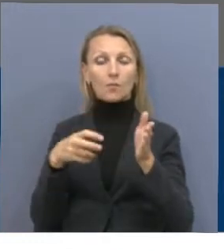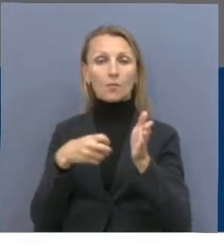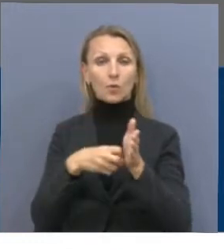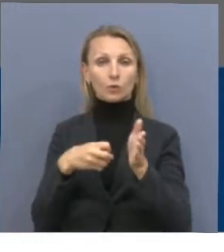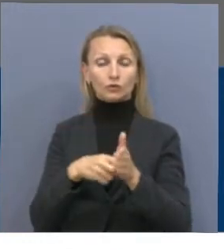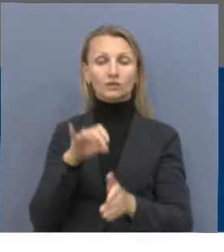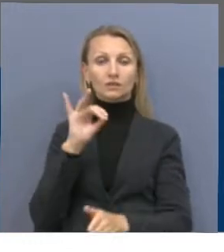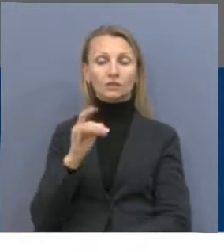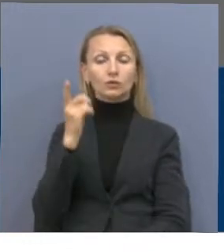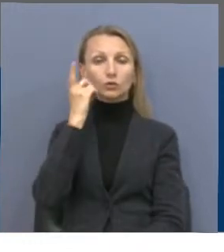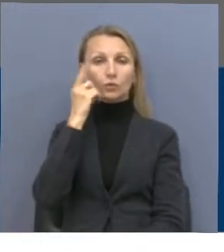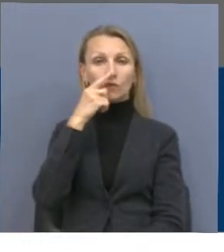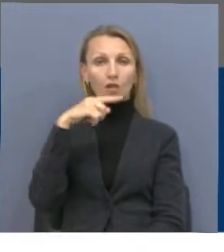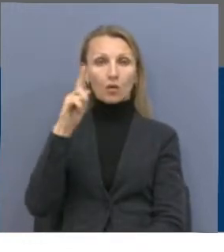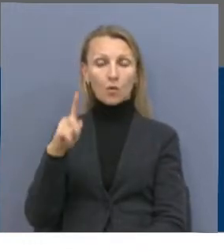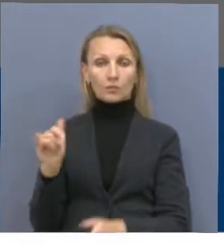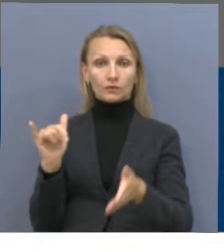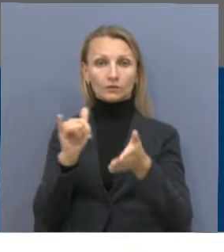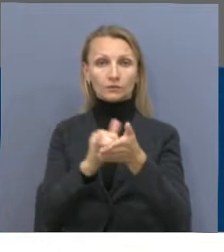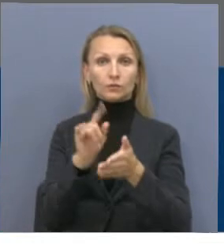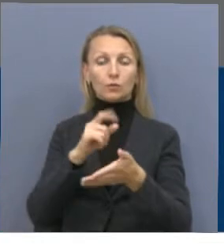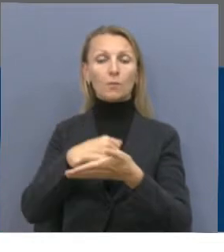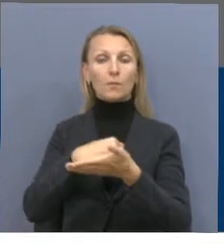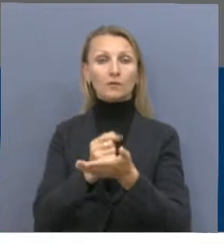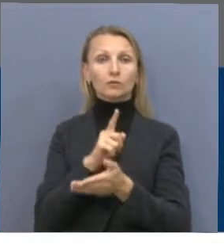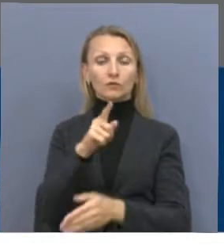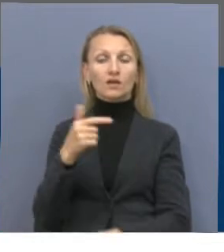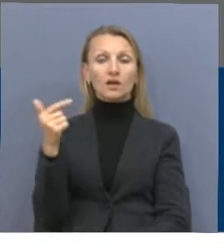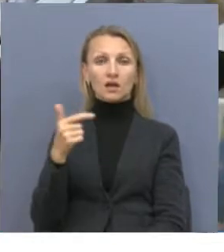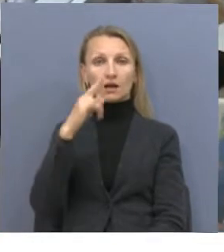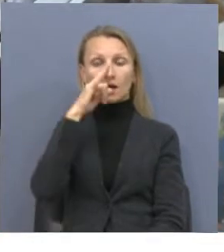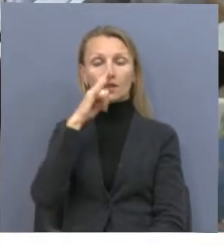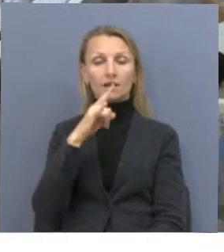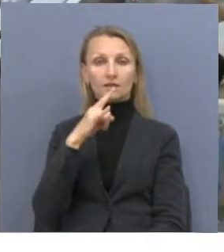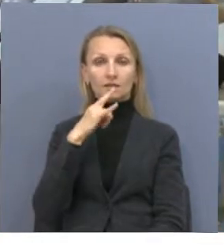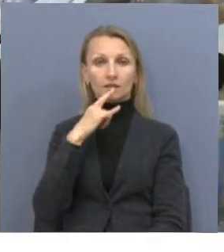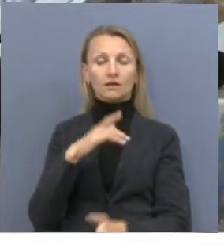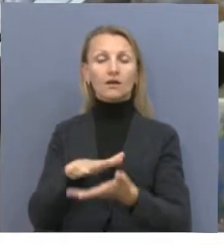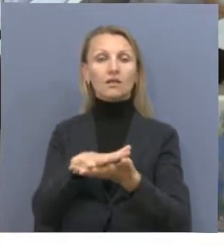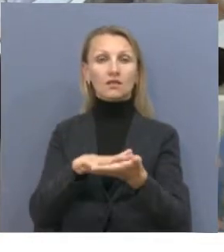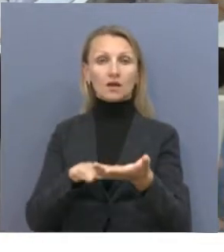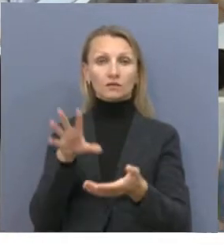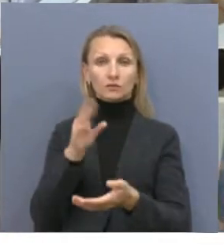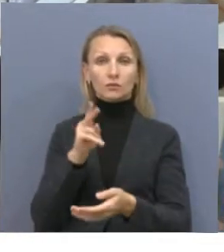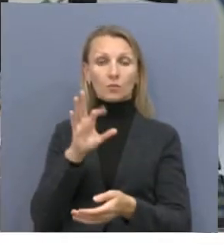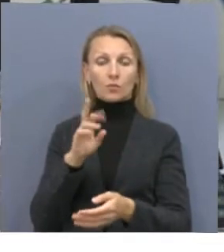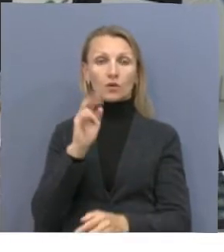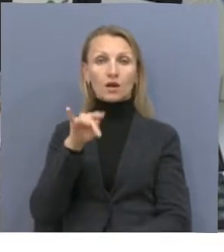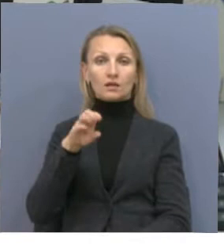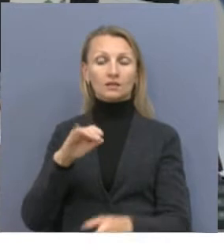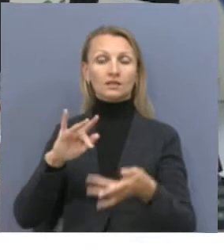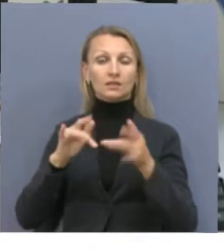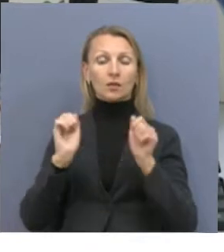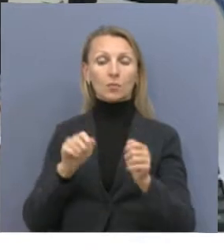и номер мобильного телефона, чтобы подтвердить, что вы гражданин Казахстана. Дальше все по карте сайта. Можно